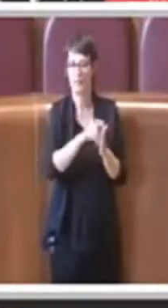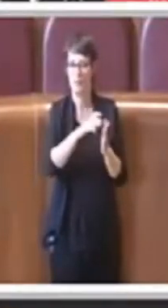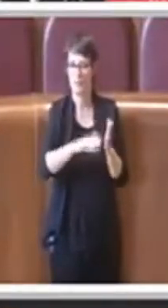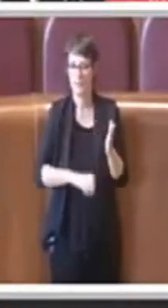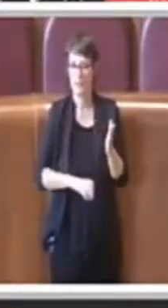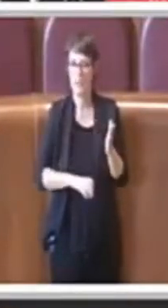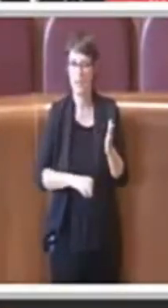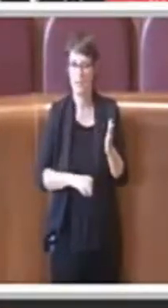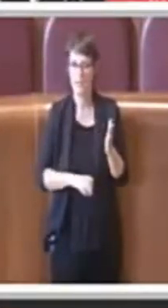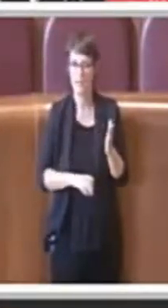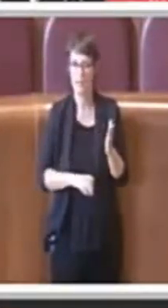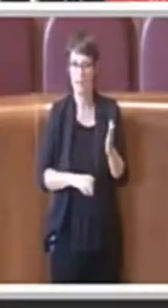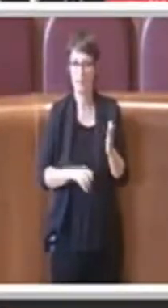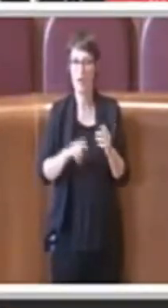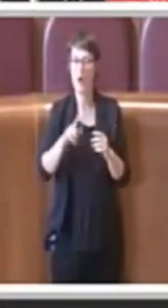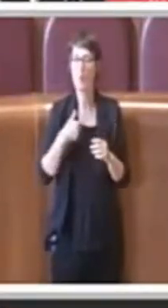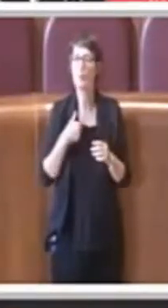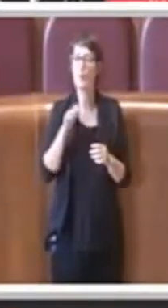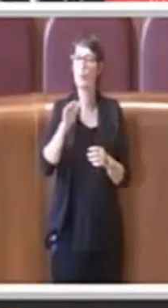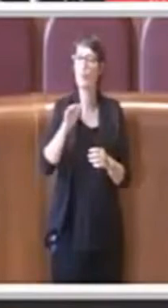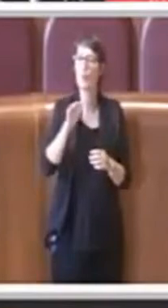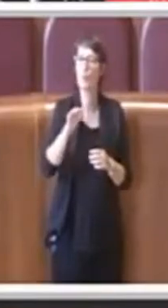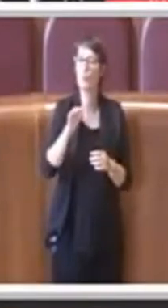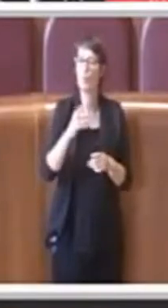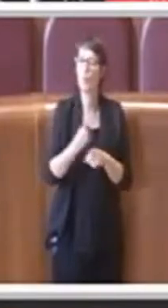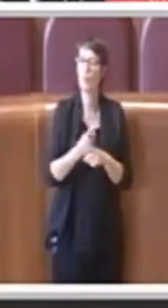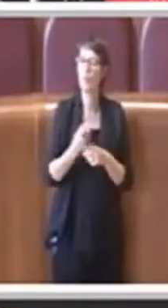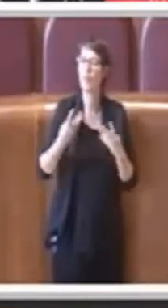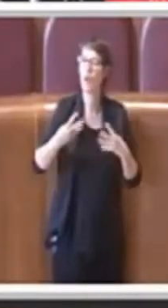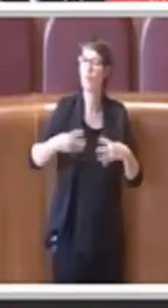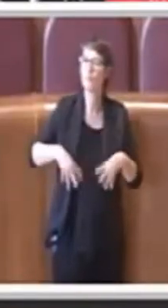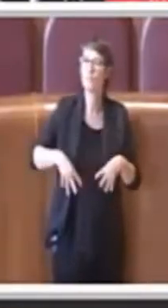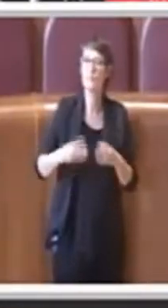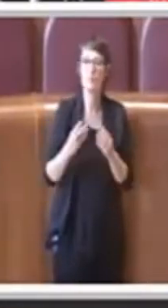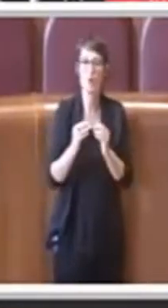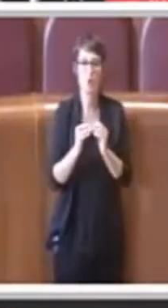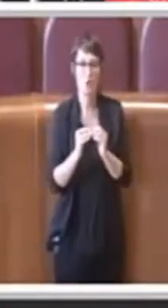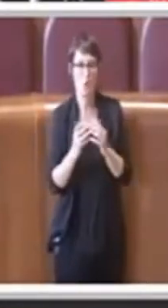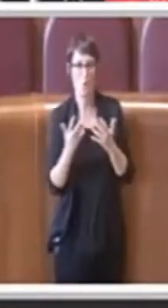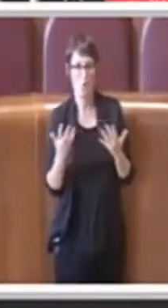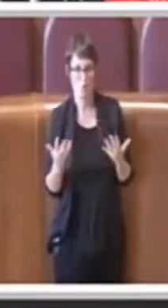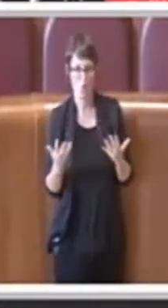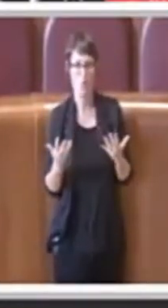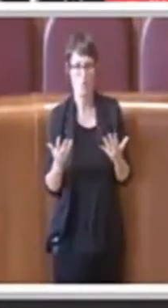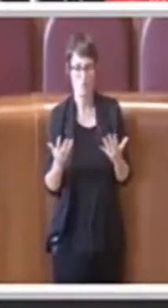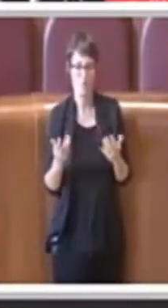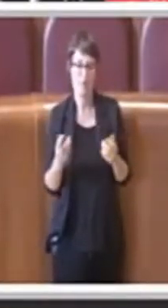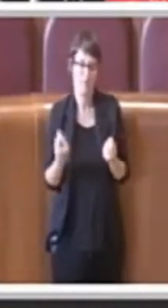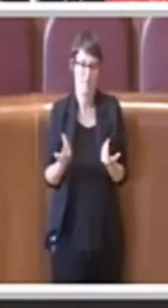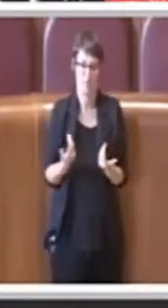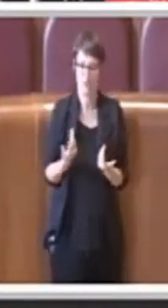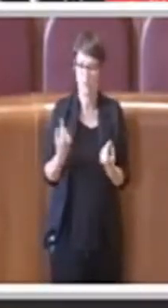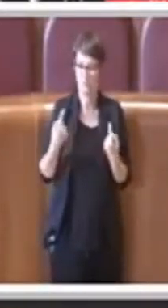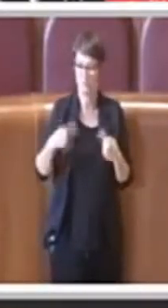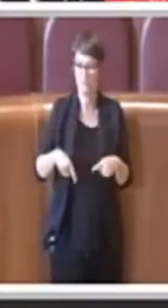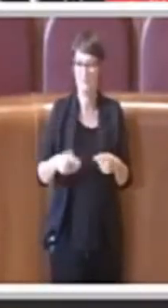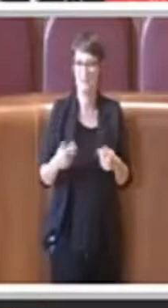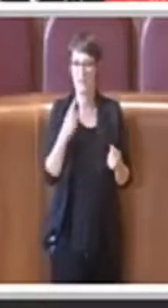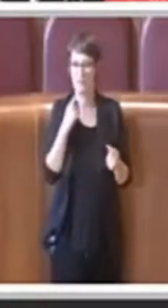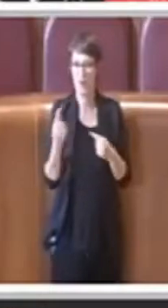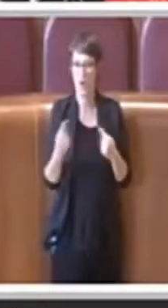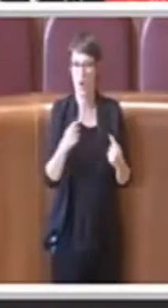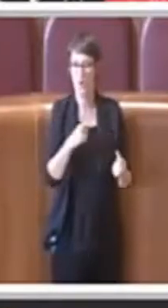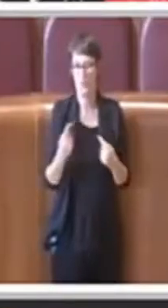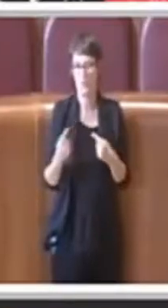essere in futuro il funzionamento di questo organismo di partecipazione, è diverso